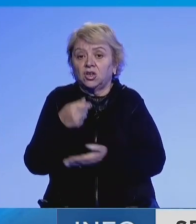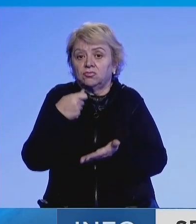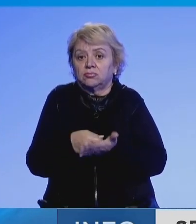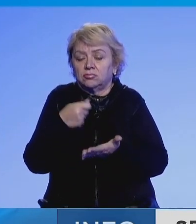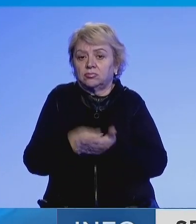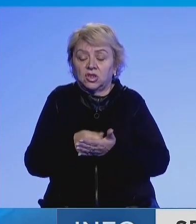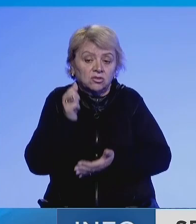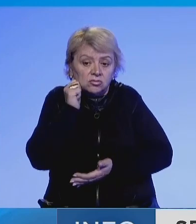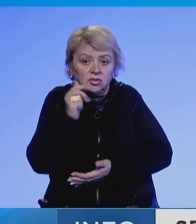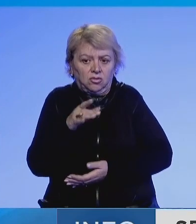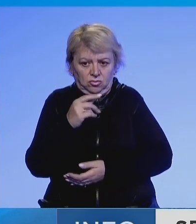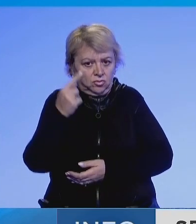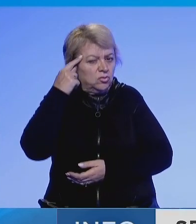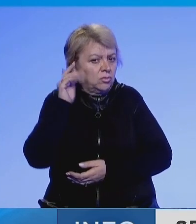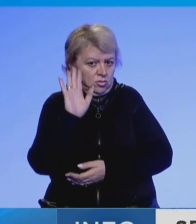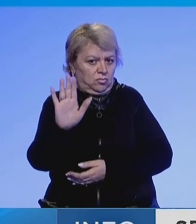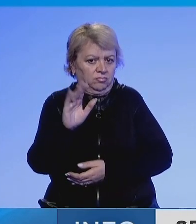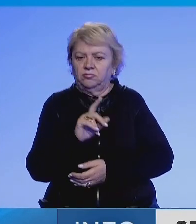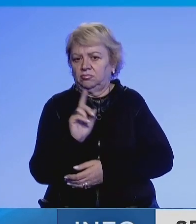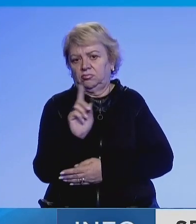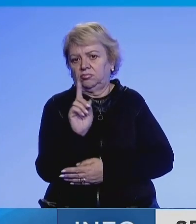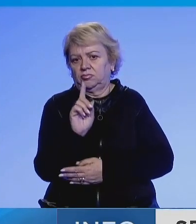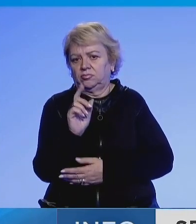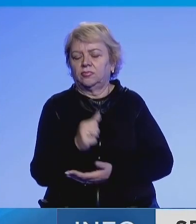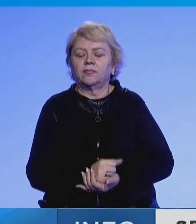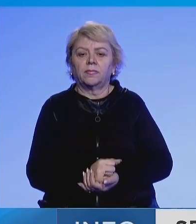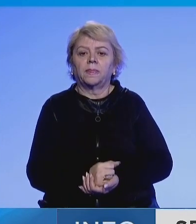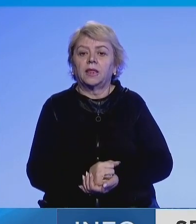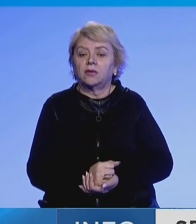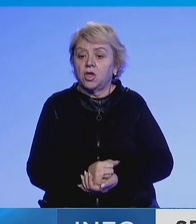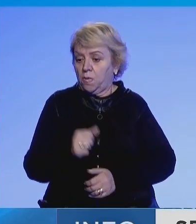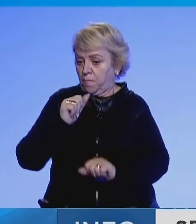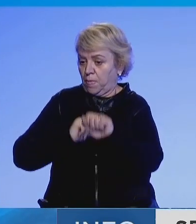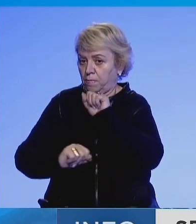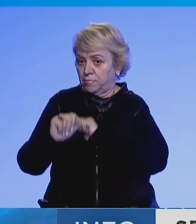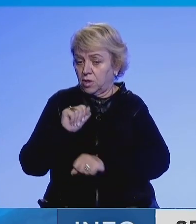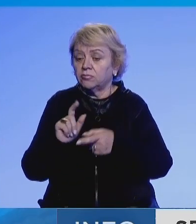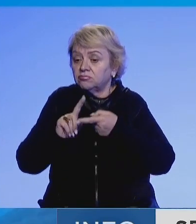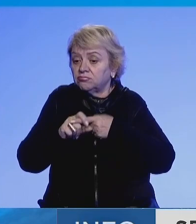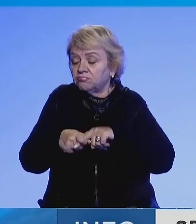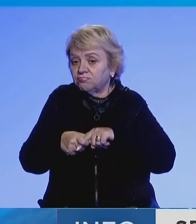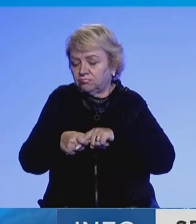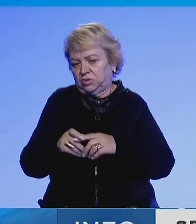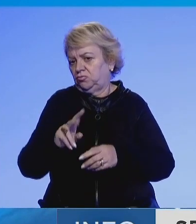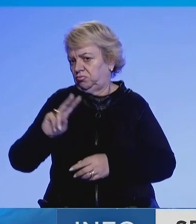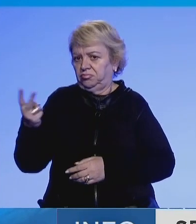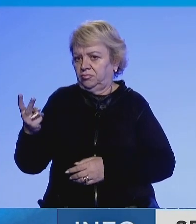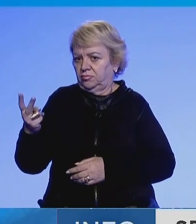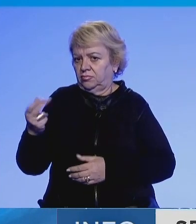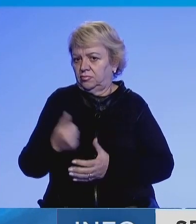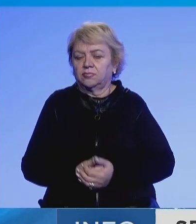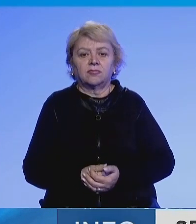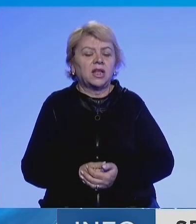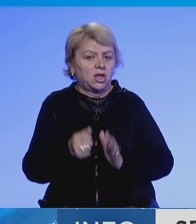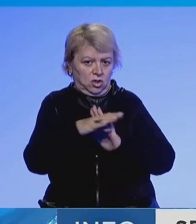konsumit ditur, që shpomenën e ju, kjo nuk ndodhë. Me i mbrojt prodhimet vendore, është diska tjetër, a për ato i